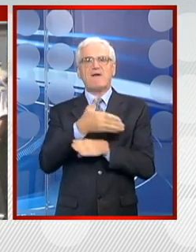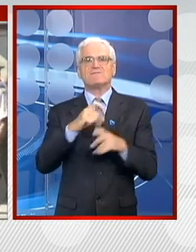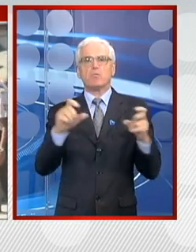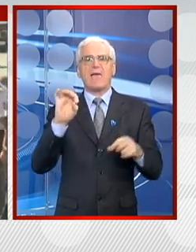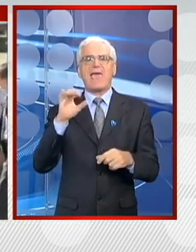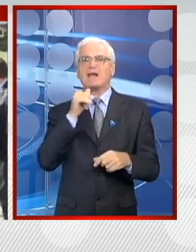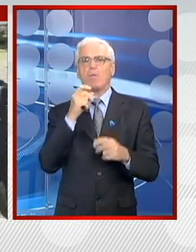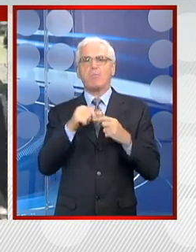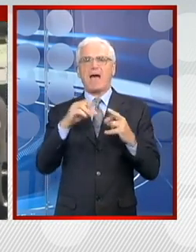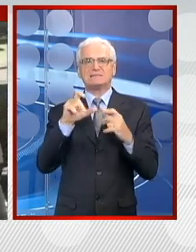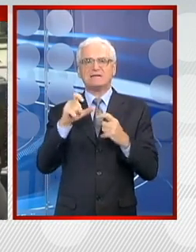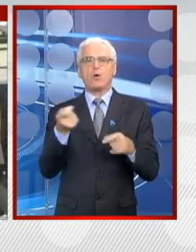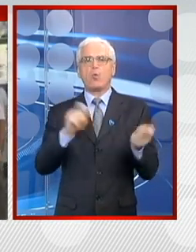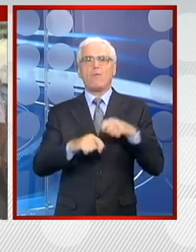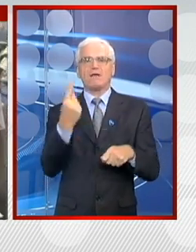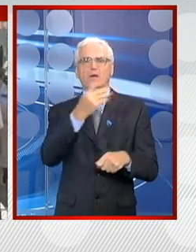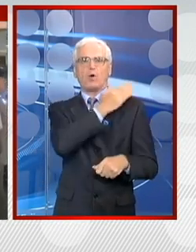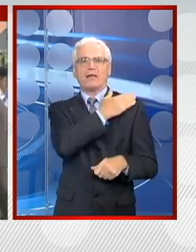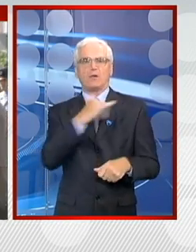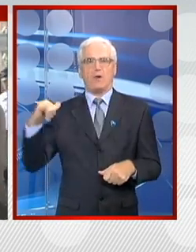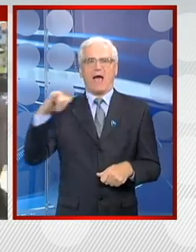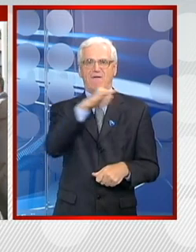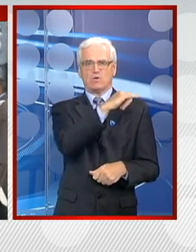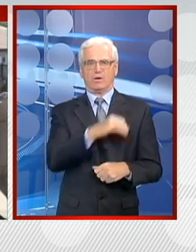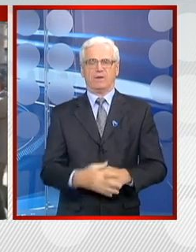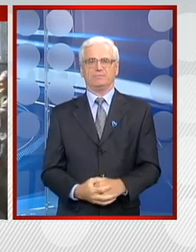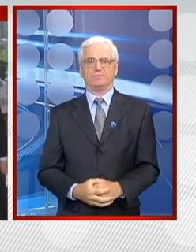Airbus o kupovini jednog transportnog aviona.